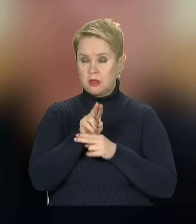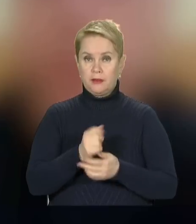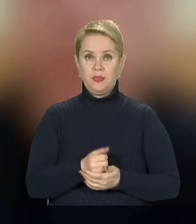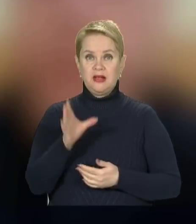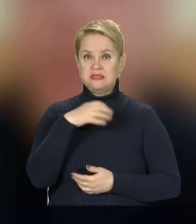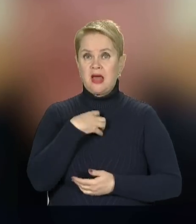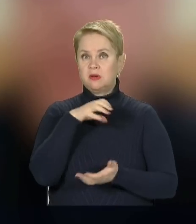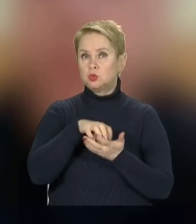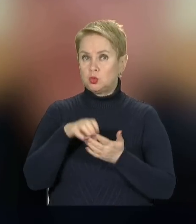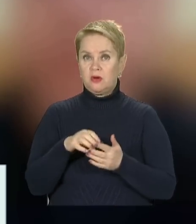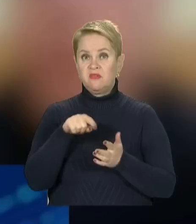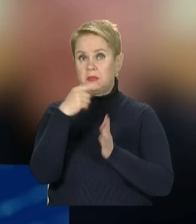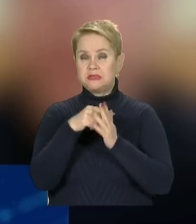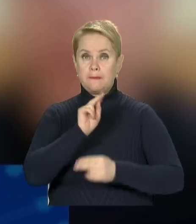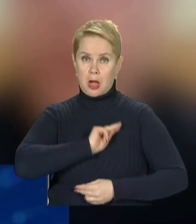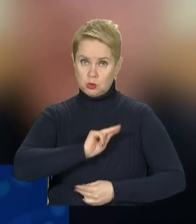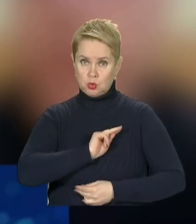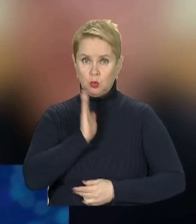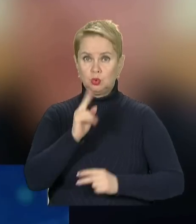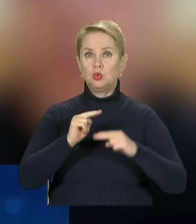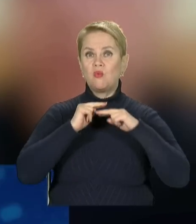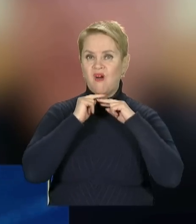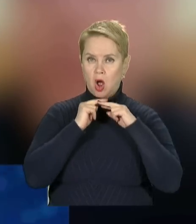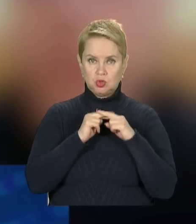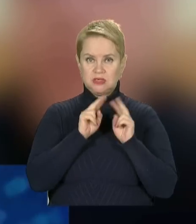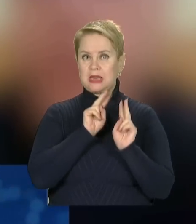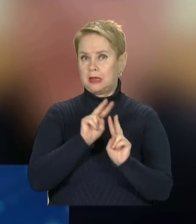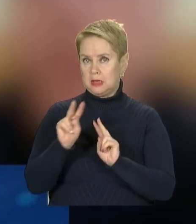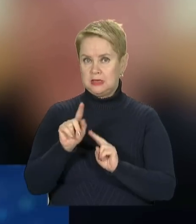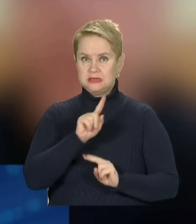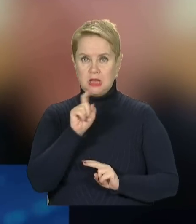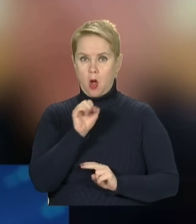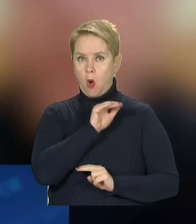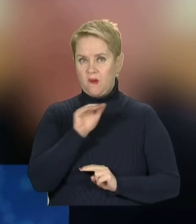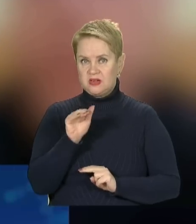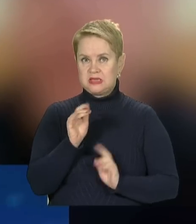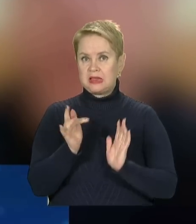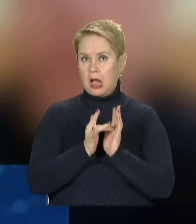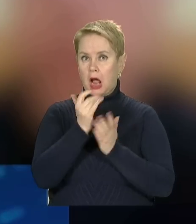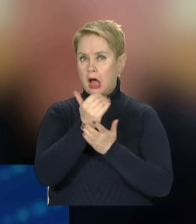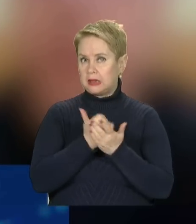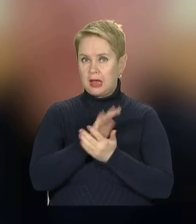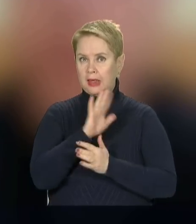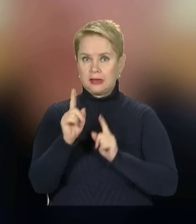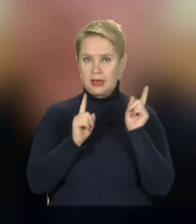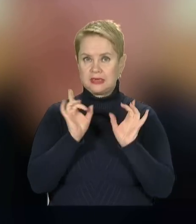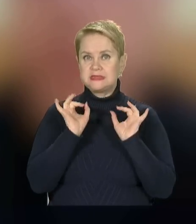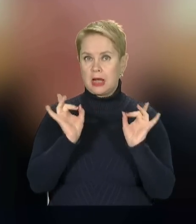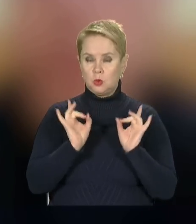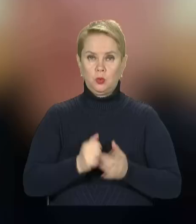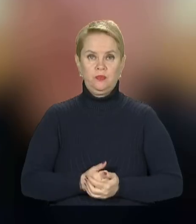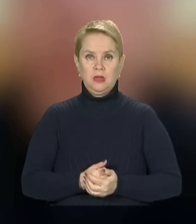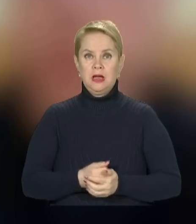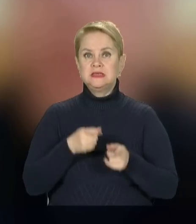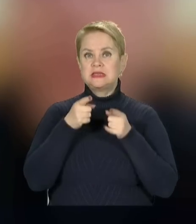Ця інфраструктура в місті працює. Будьте уважні, слідкуйте за офіційними телеграм-каналами, не ігноруйте сирену.